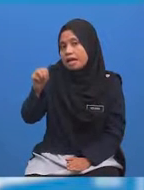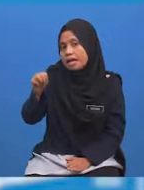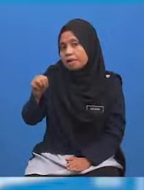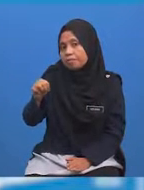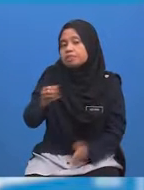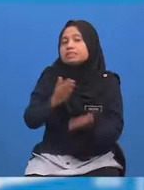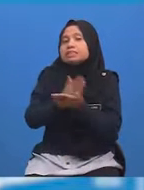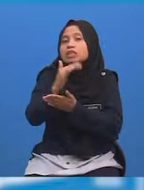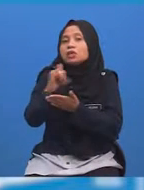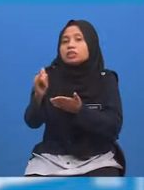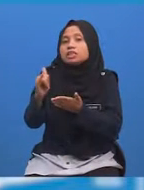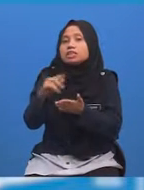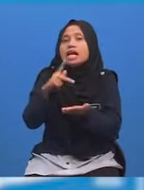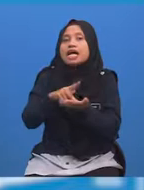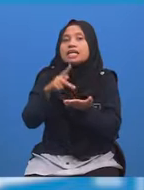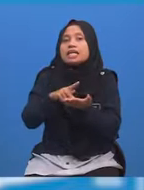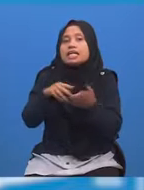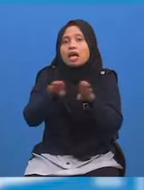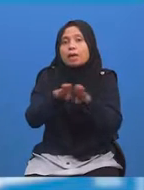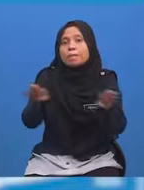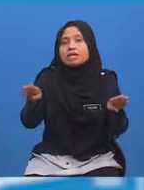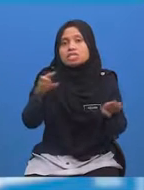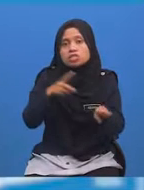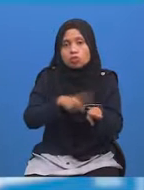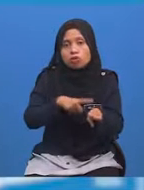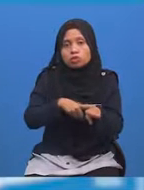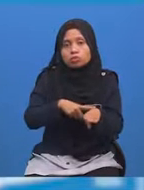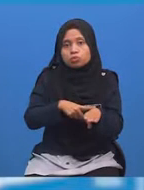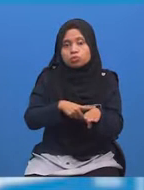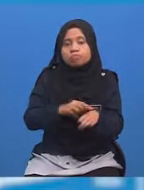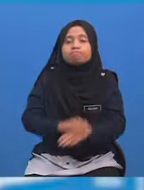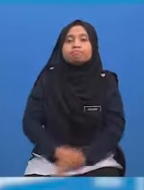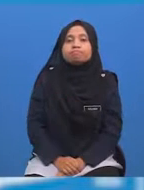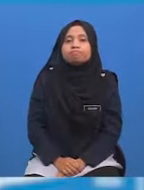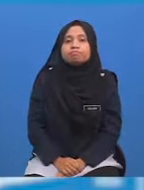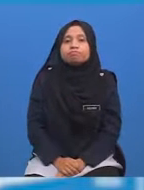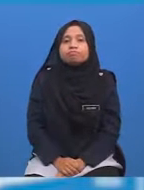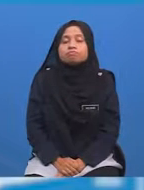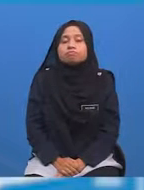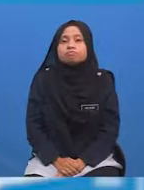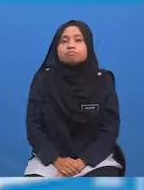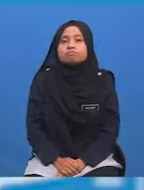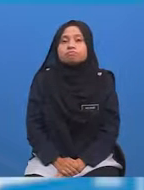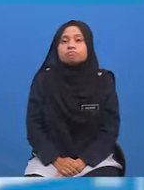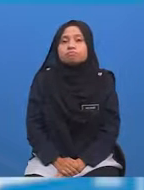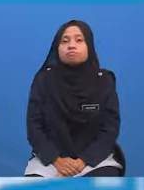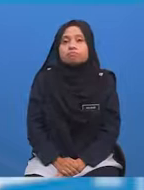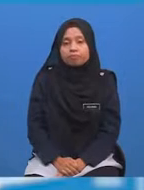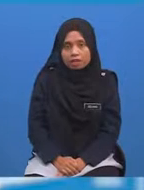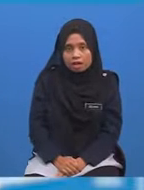Seterusnya Kira beza waktu dalam bentuk lazim Ingat ya murid-murid